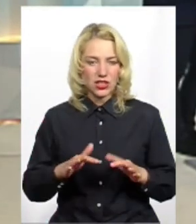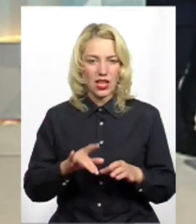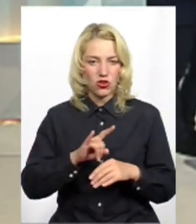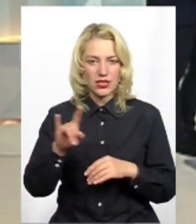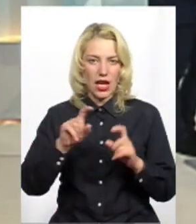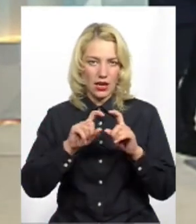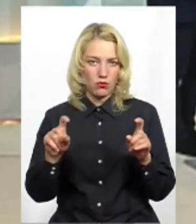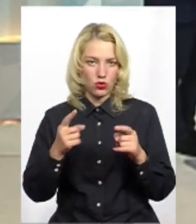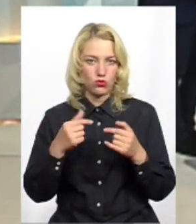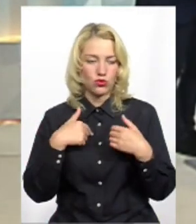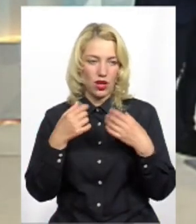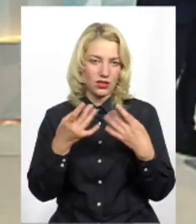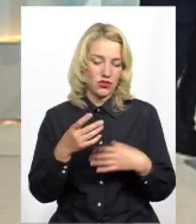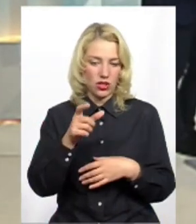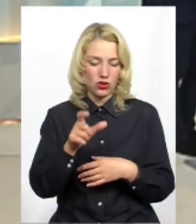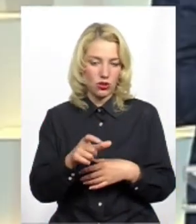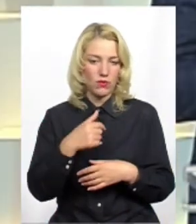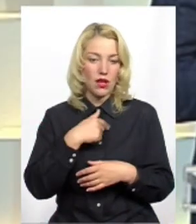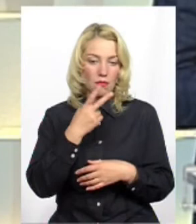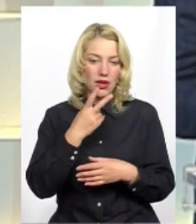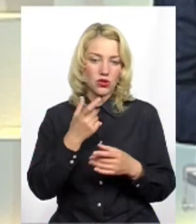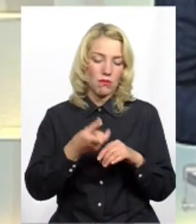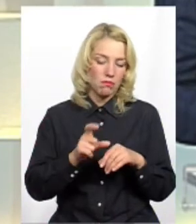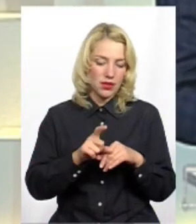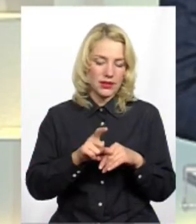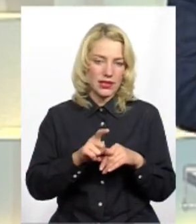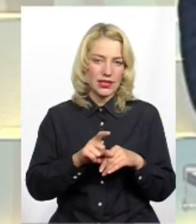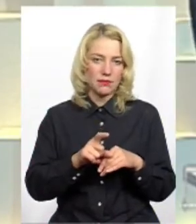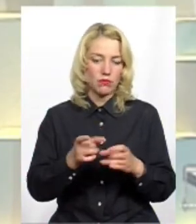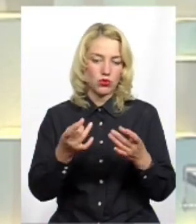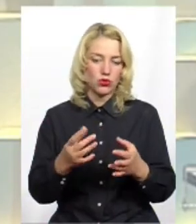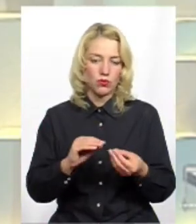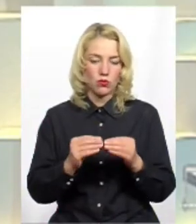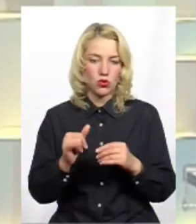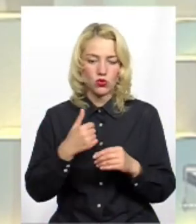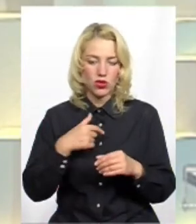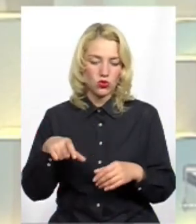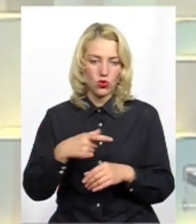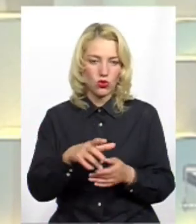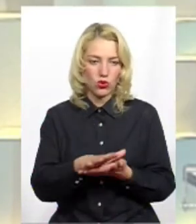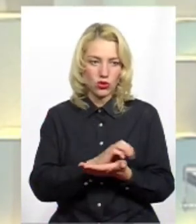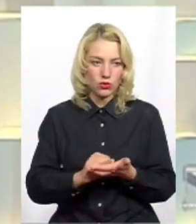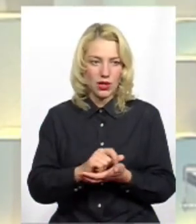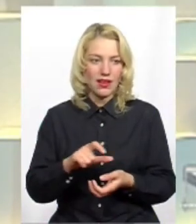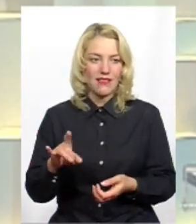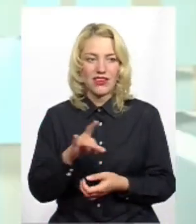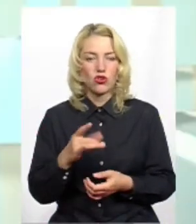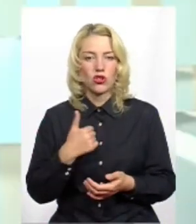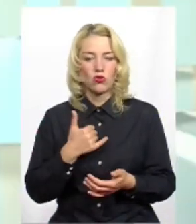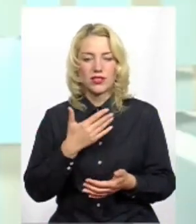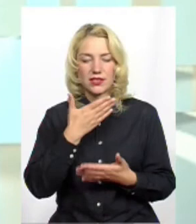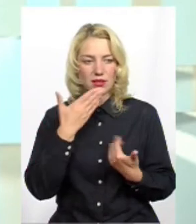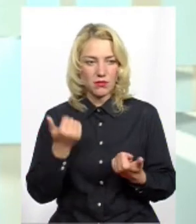аеропорту. Тому що я, як звичайний громадянин, я бачу більш приземлені проблеми. Те, що в нас розбиті дороги в регіоні, які відсутні.